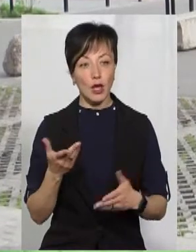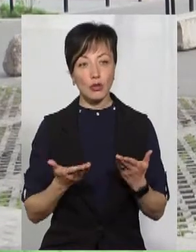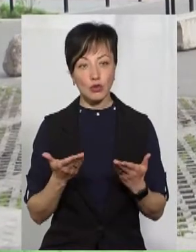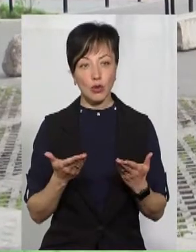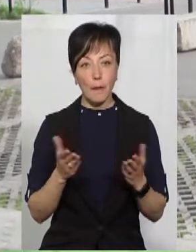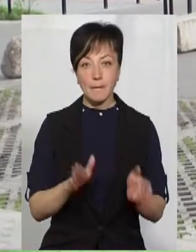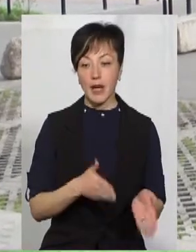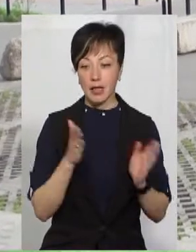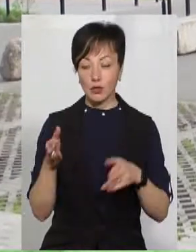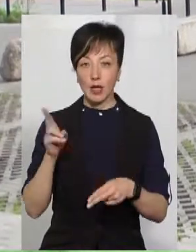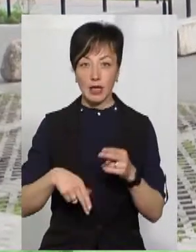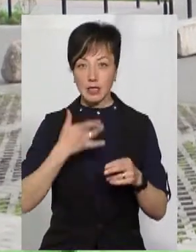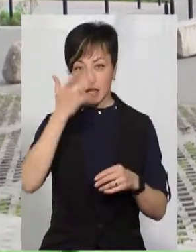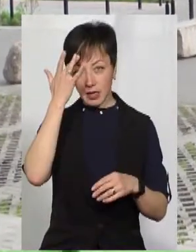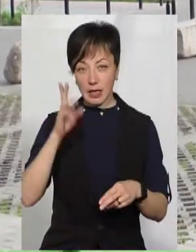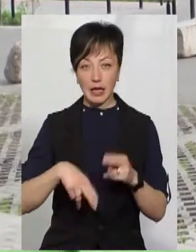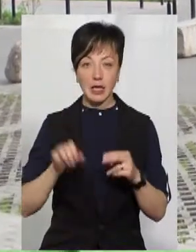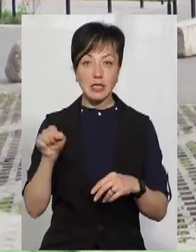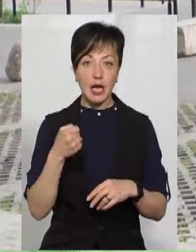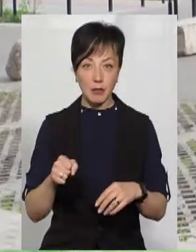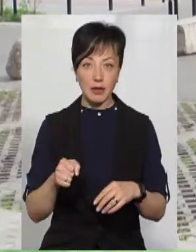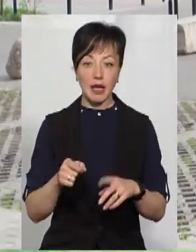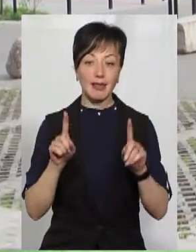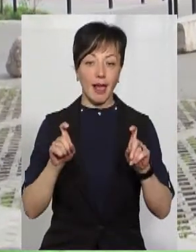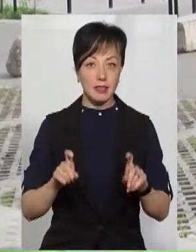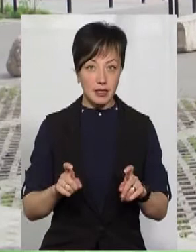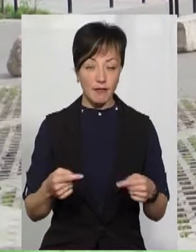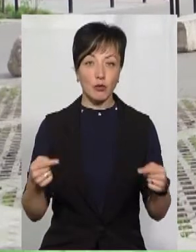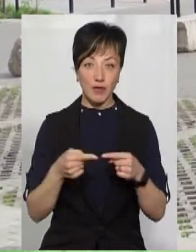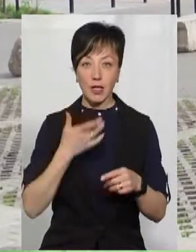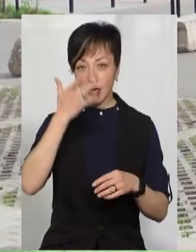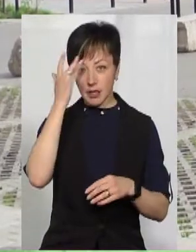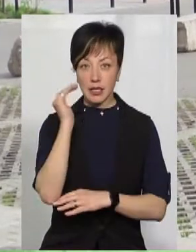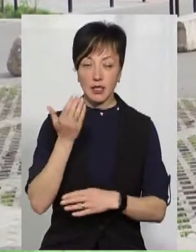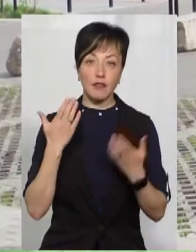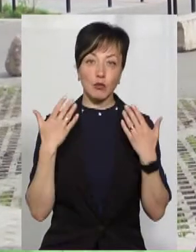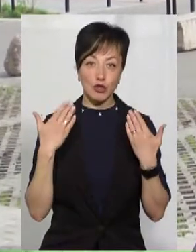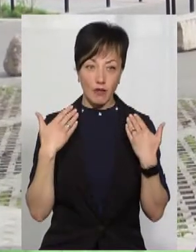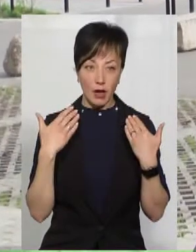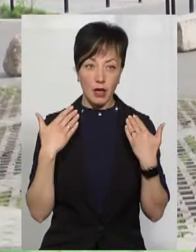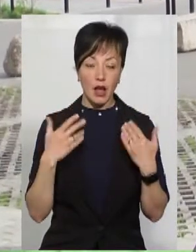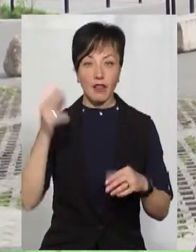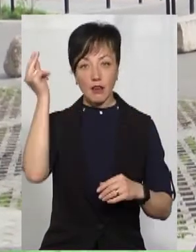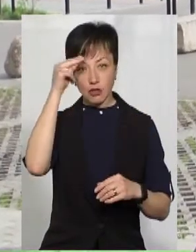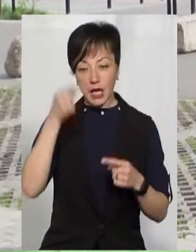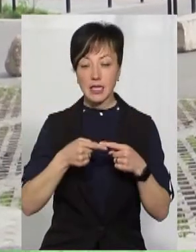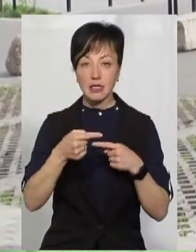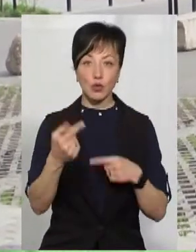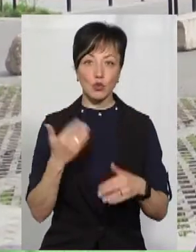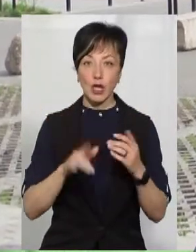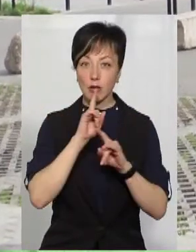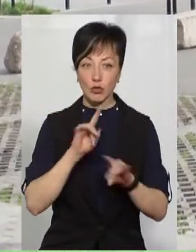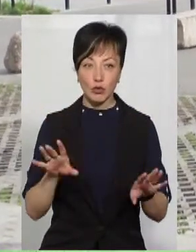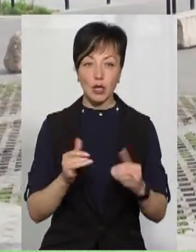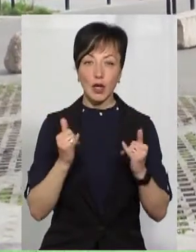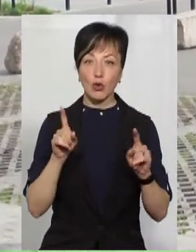перенесуть на кінець літа, на кінець серпня ті самі тести, відповідно, літом дитина відпочиває. Навчання дистанційного вже не буде.